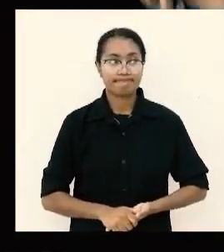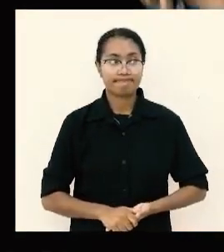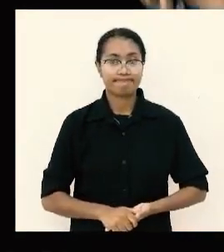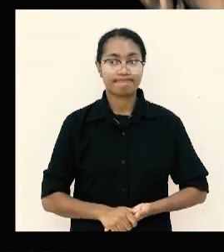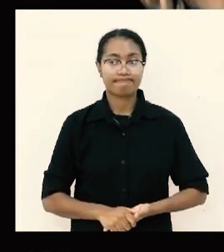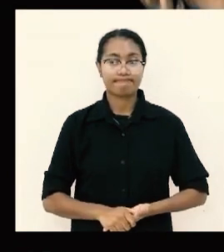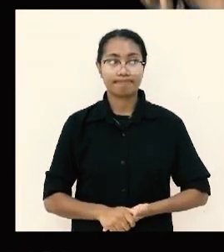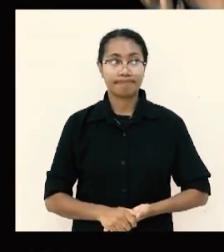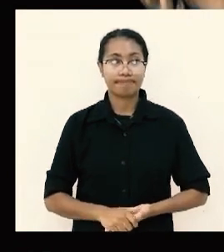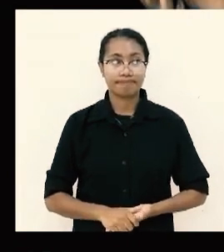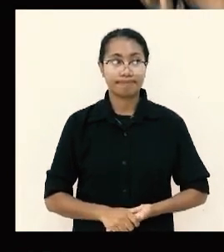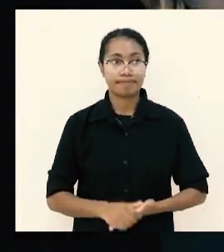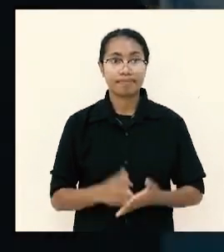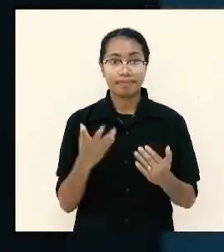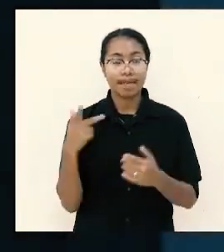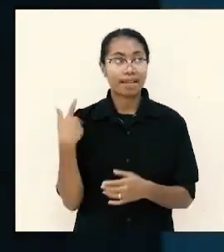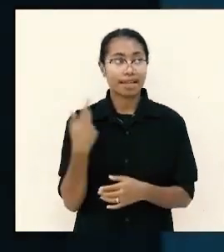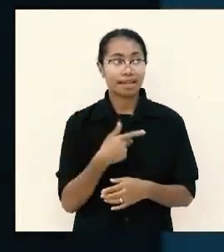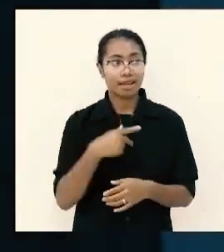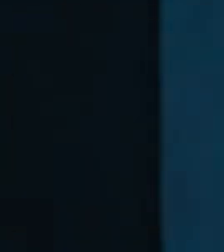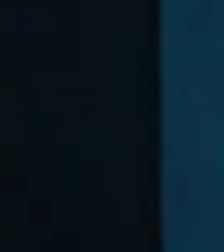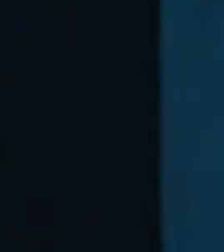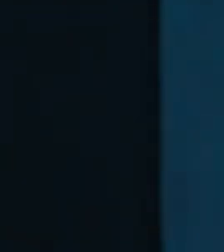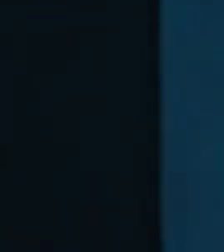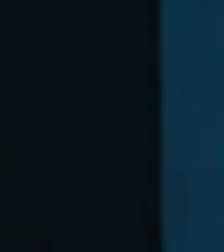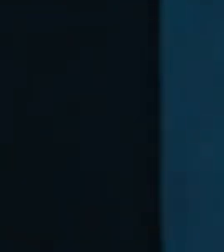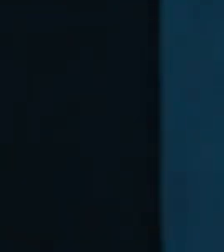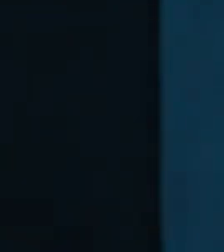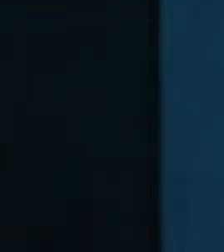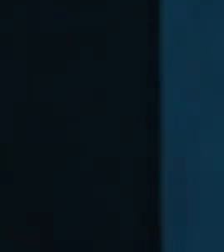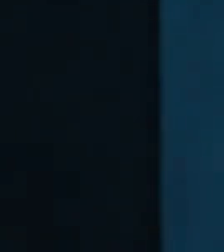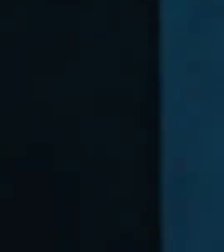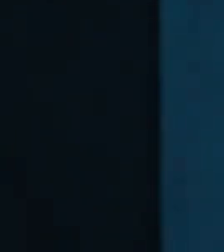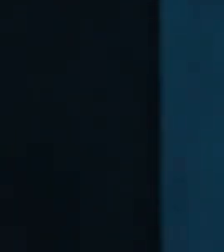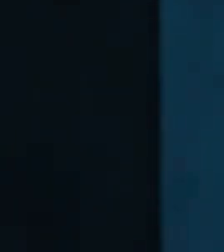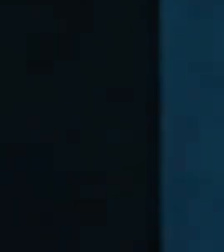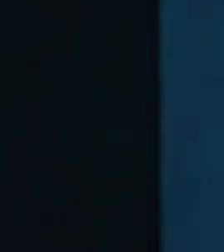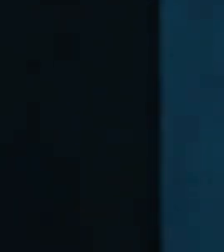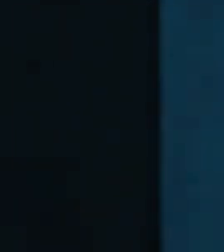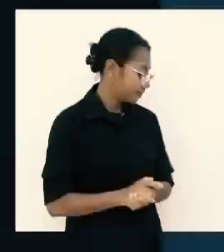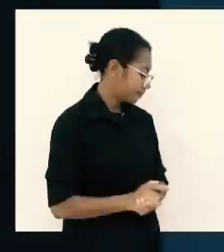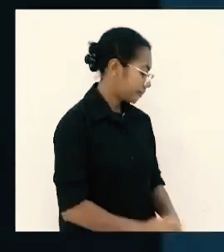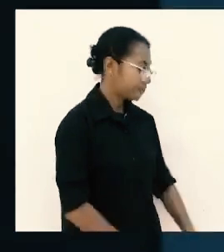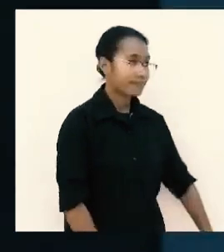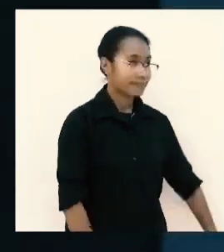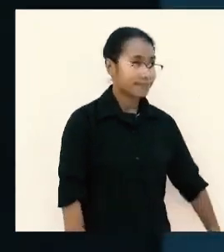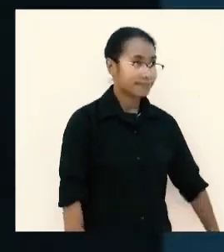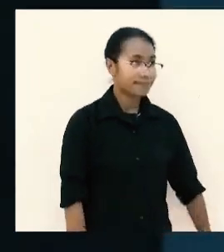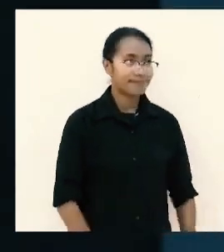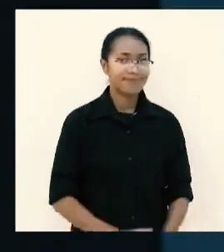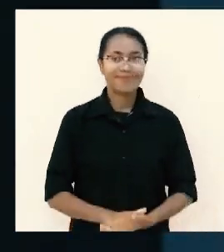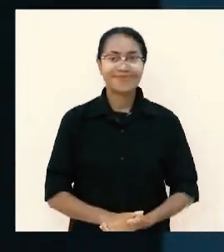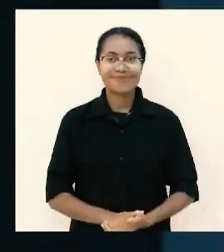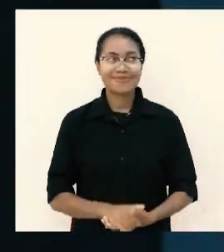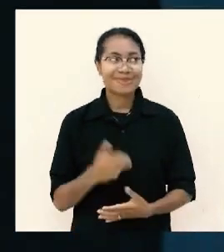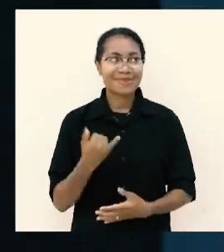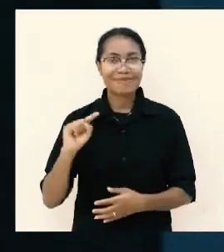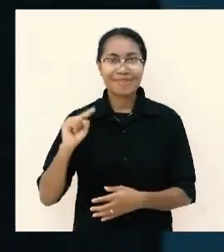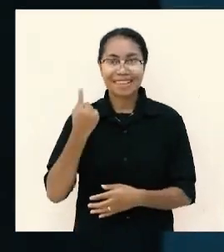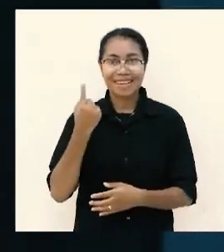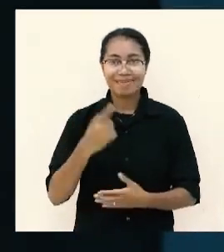mari kita tundukkan kepala sejenaka dan renungkan kembali firman ini maupun bagian pertama